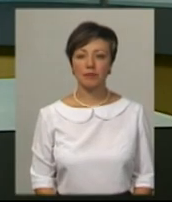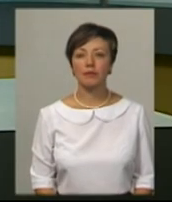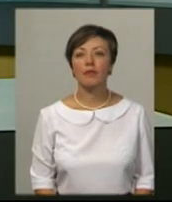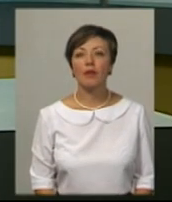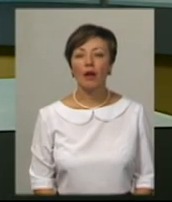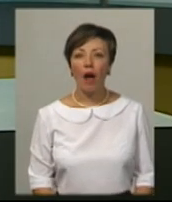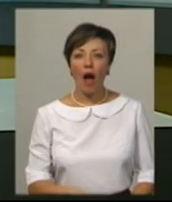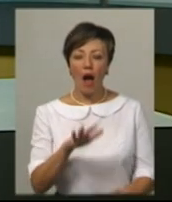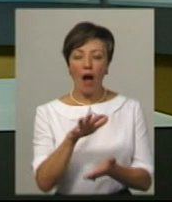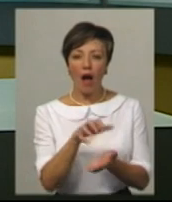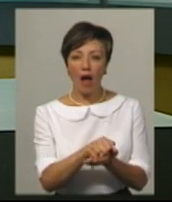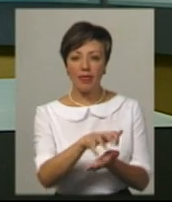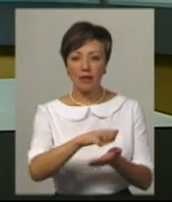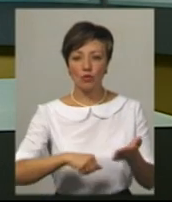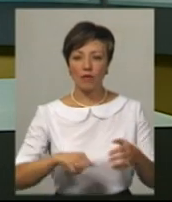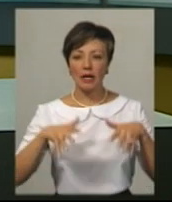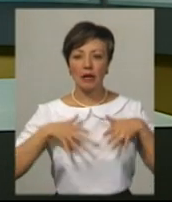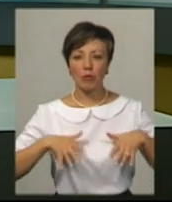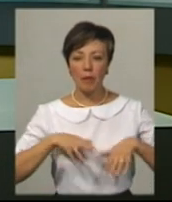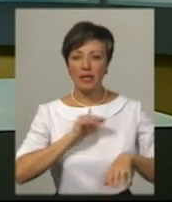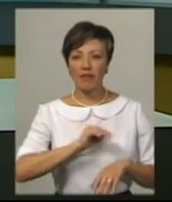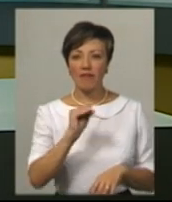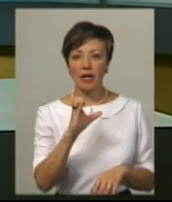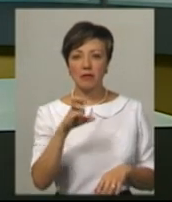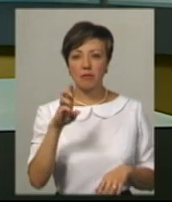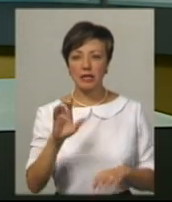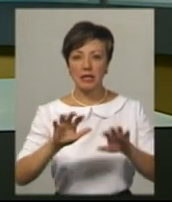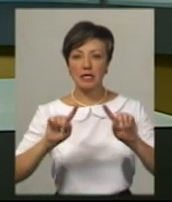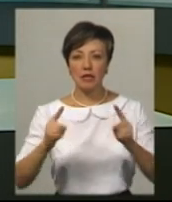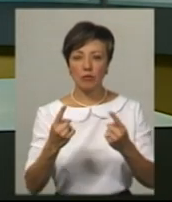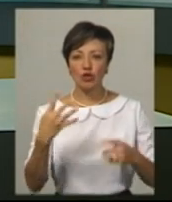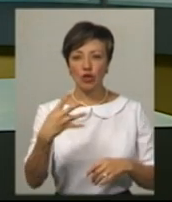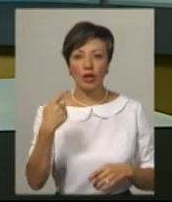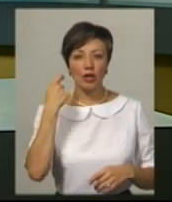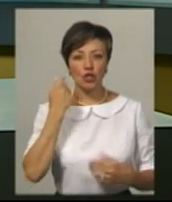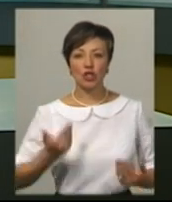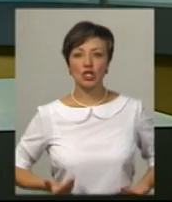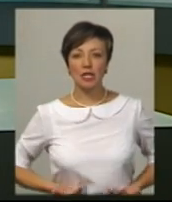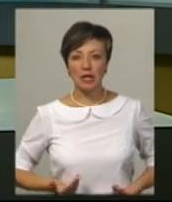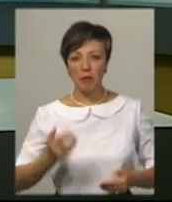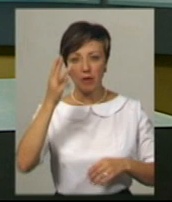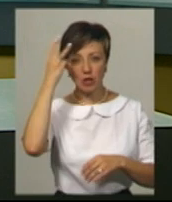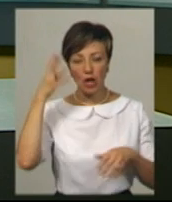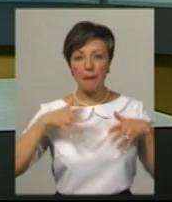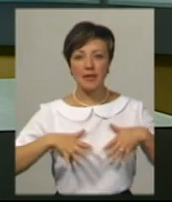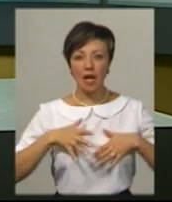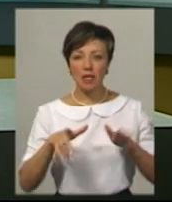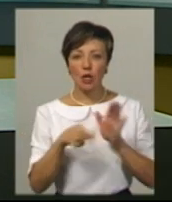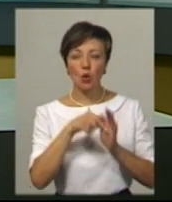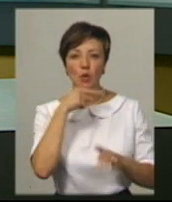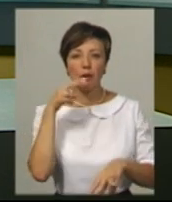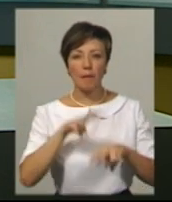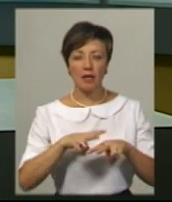В анексованому Криму працівники російської ФСБ затримали 40-річного жителя Хмельниччини й кримчанина з російським паспортом. Житель